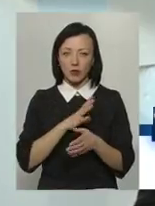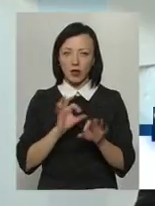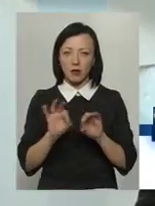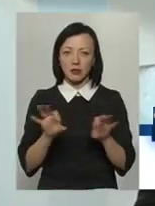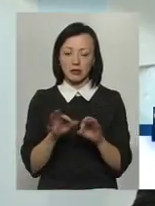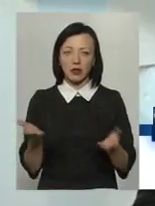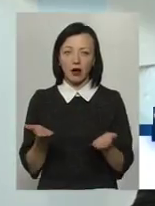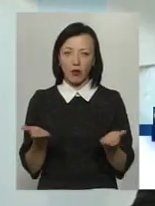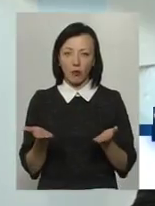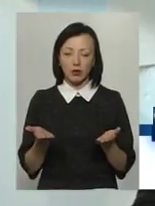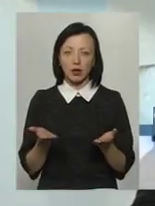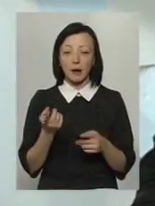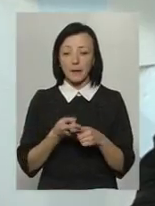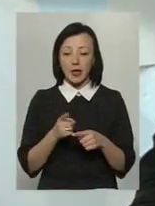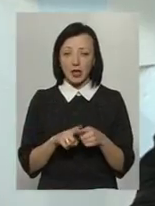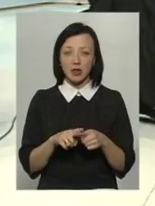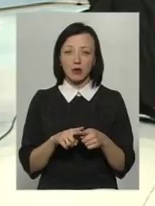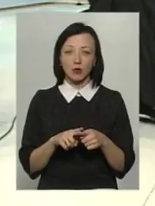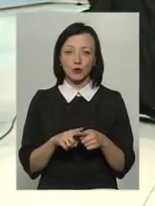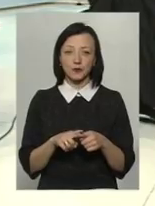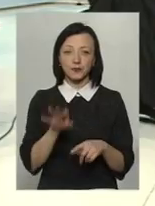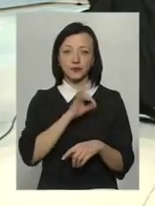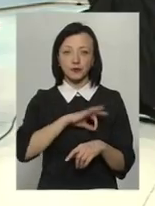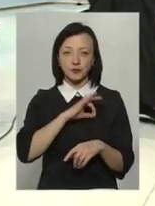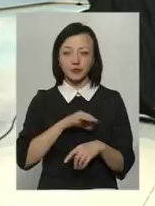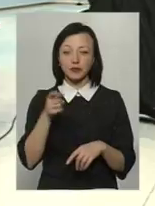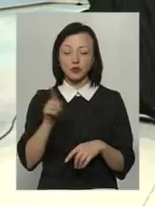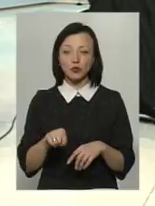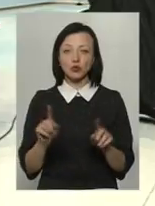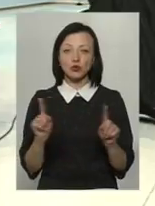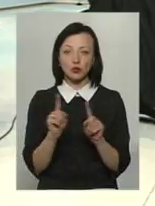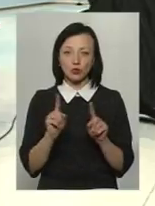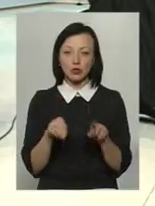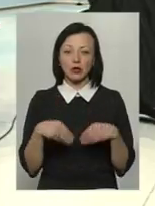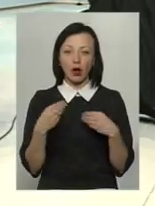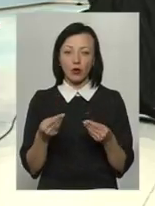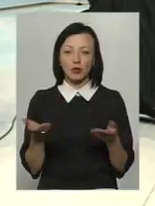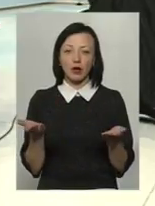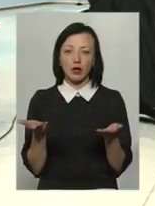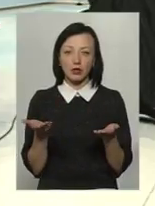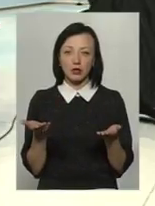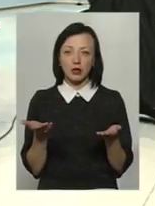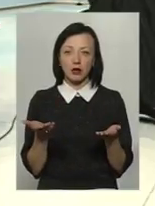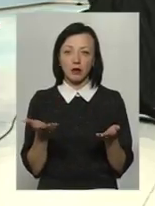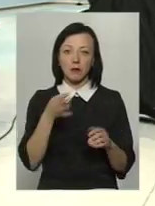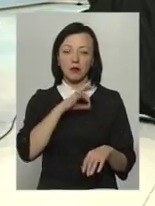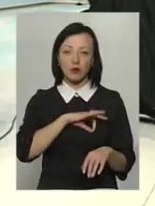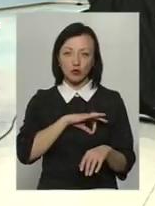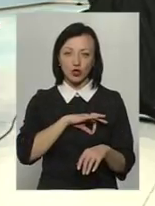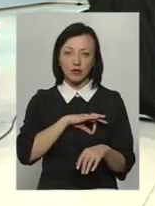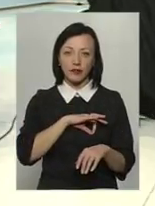'яснення якесь. Тому використовується те, що дає якісь преимущества